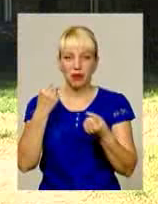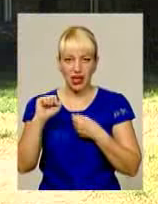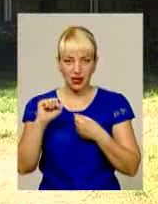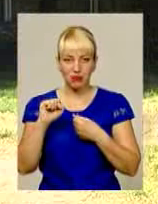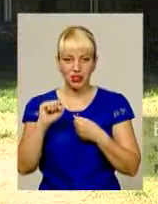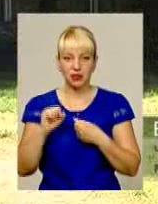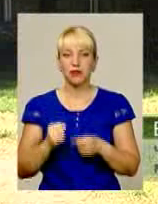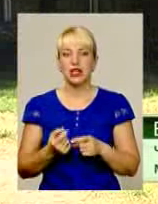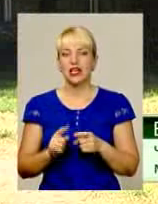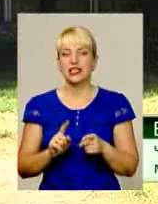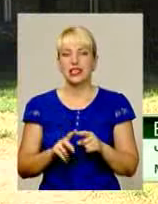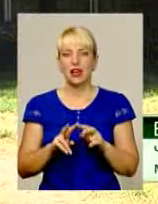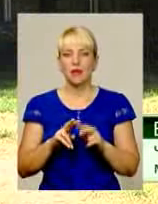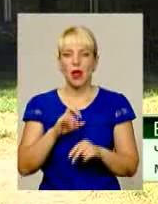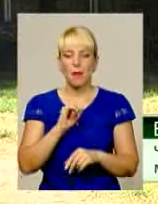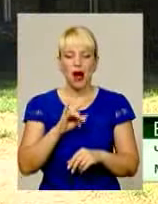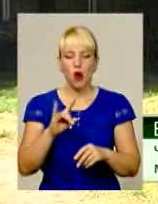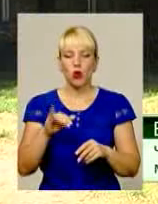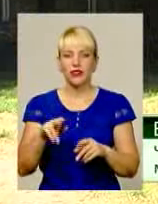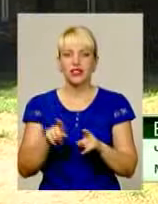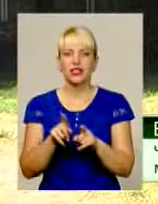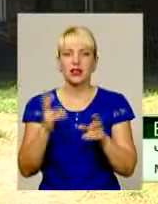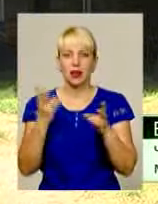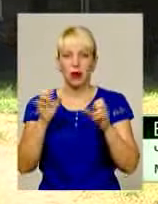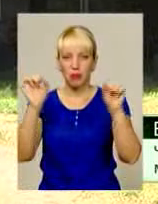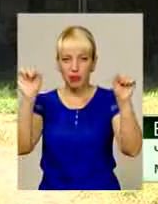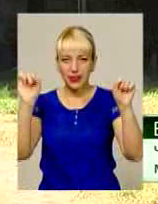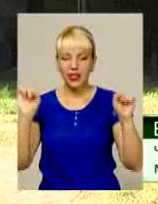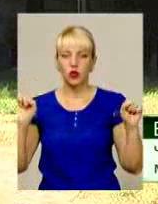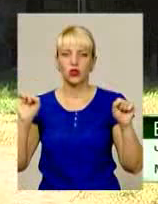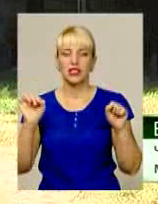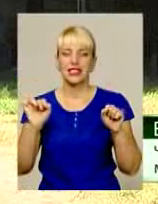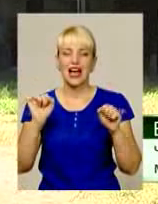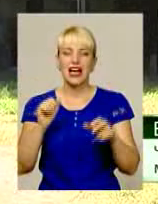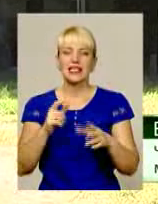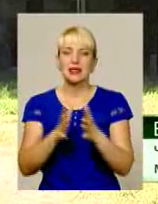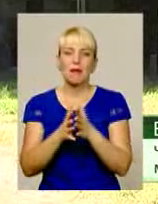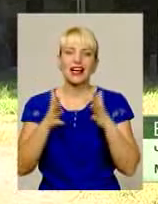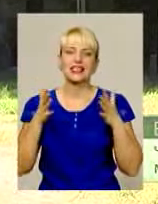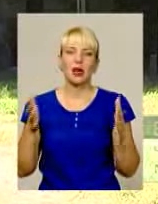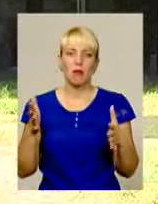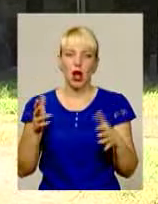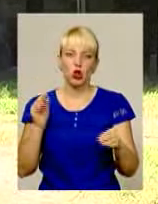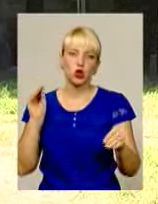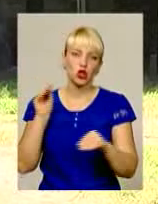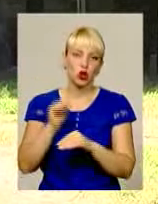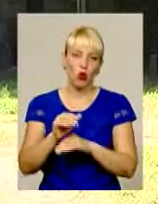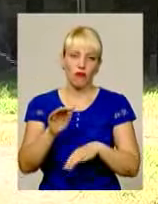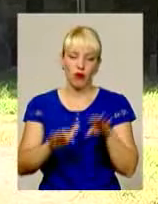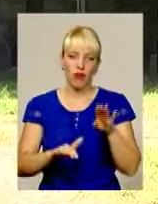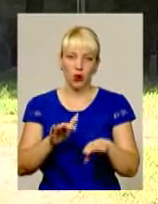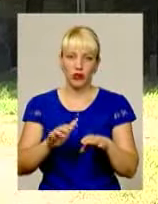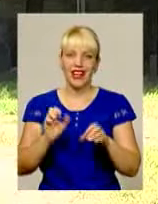аналог пауерліфтингу. Потрібно підтягнутися з максимально допустимою додатковою вагою на турніку і віджатися на брусях з